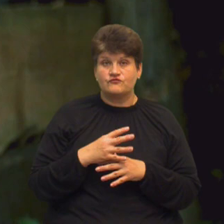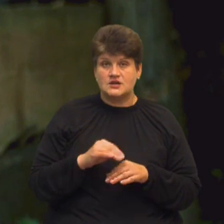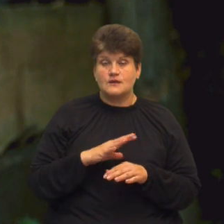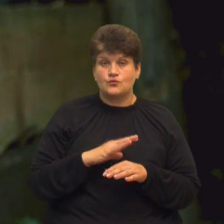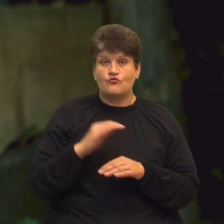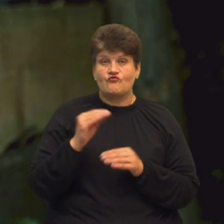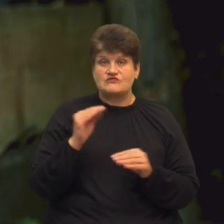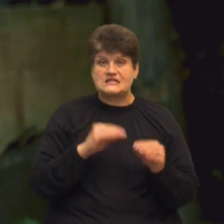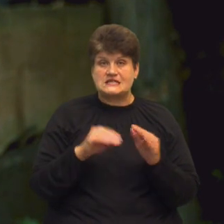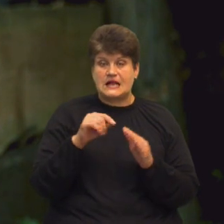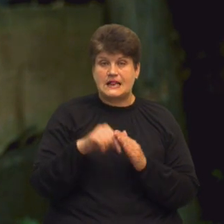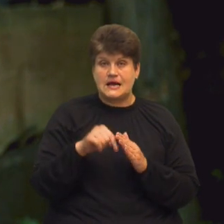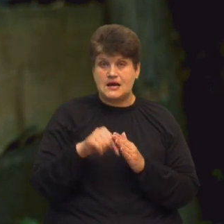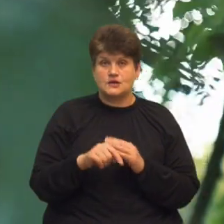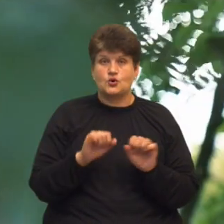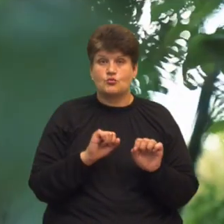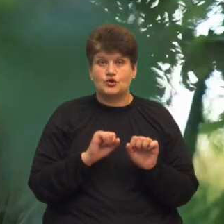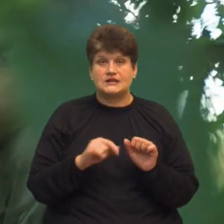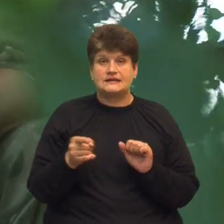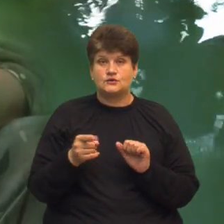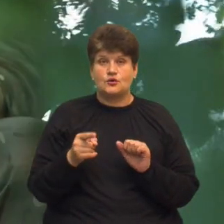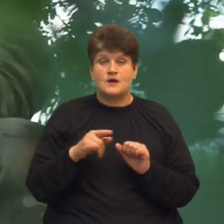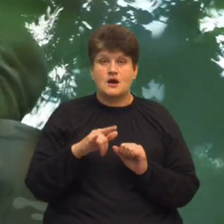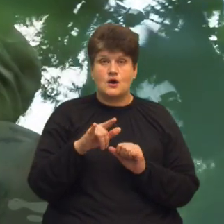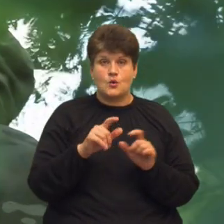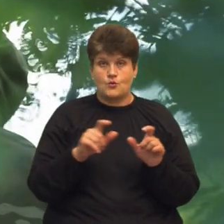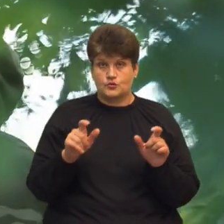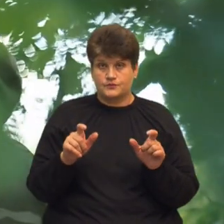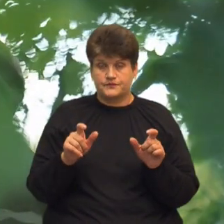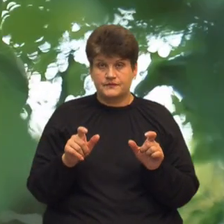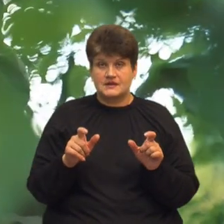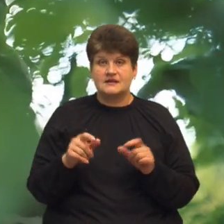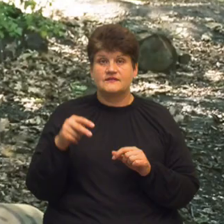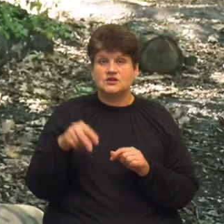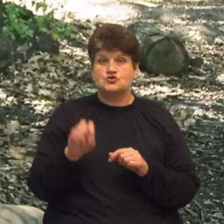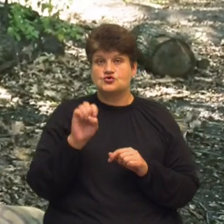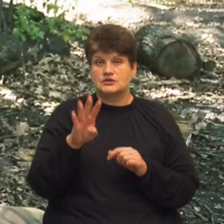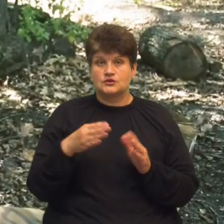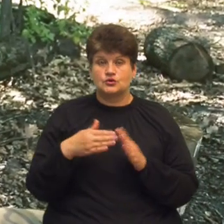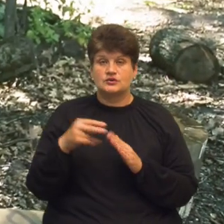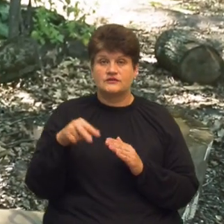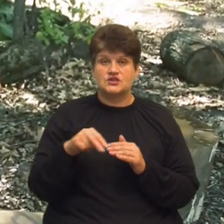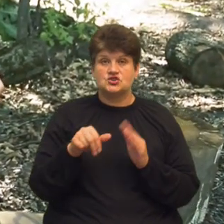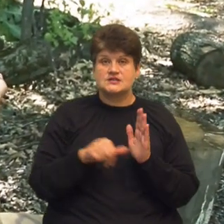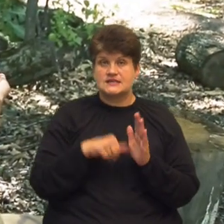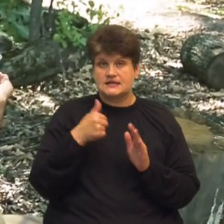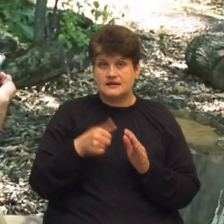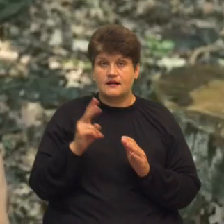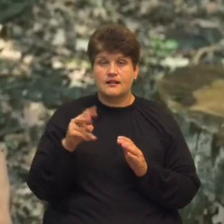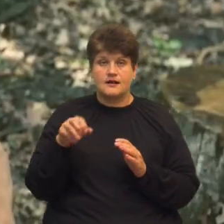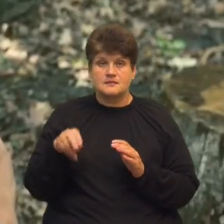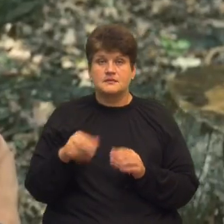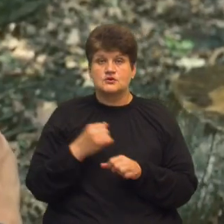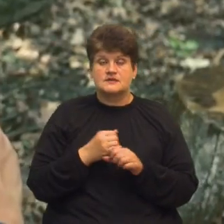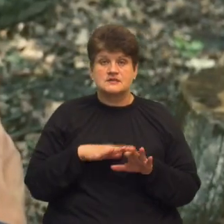оборони Тернопільського аеропорту. З 2014 по 2016 рік Клаб працював заступником